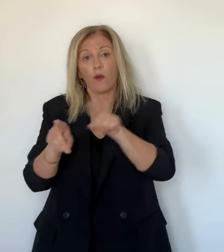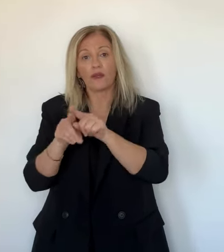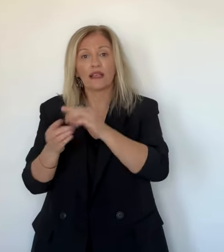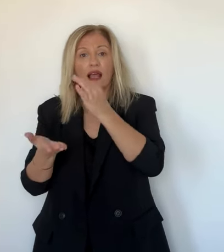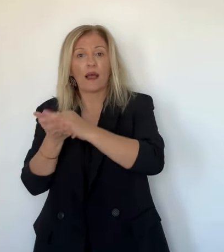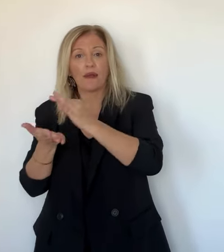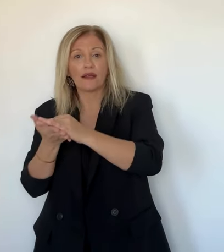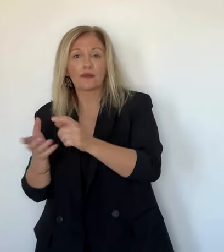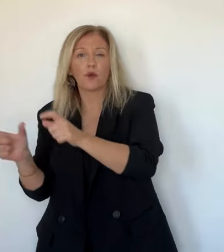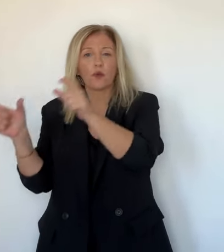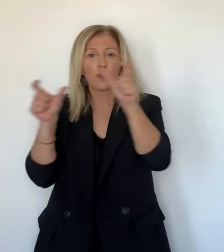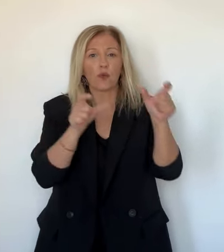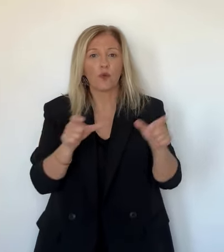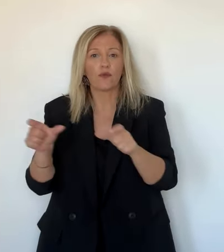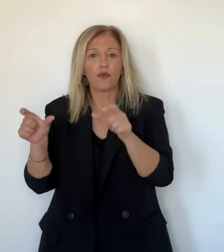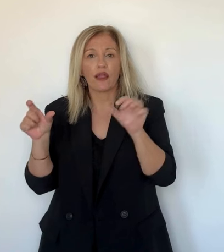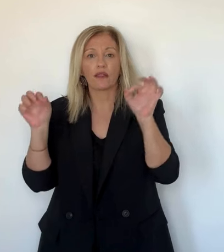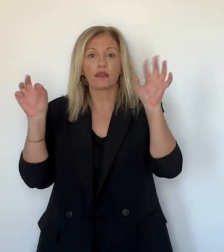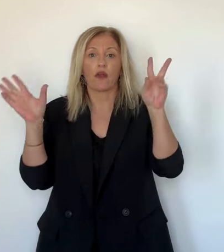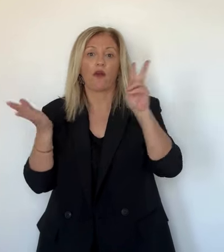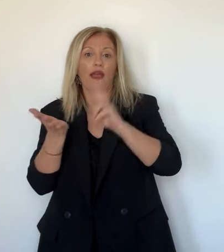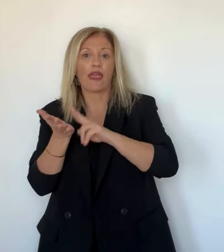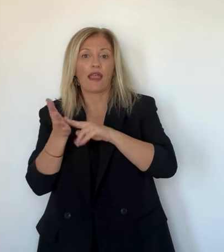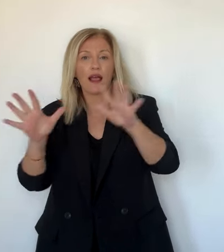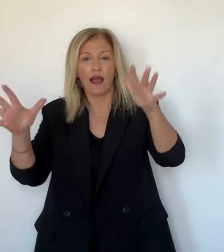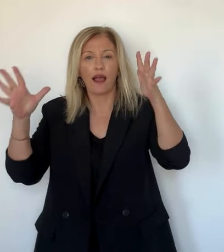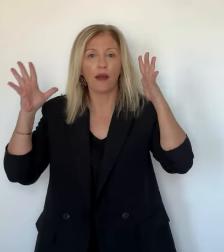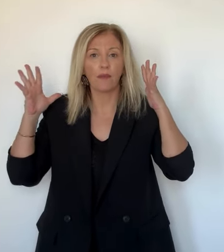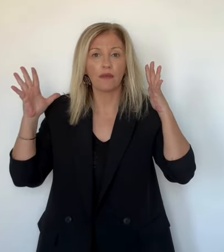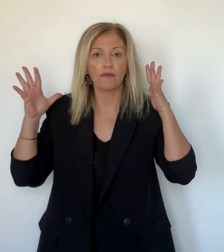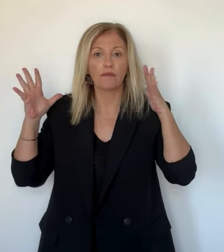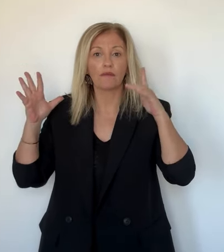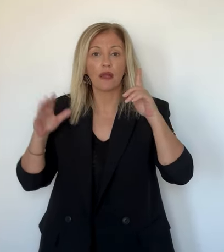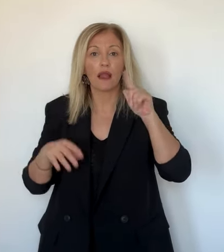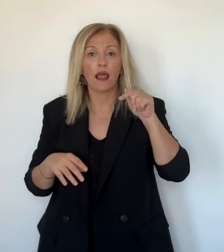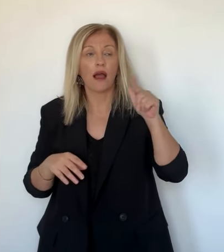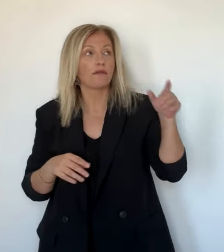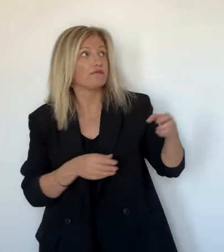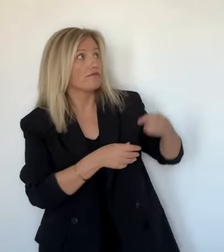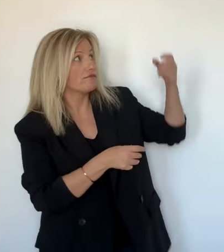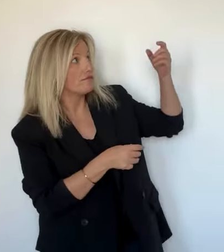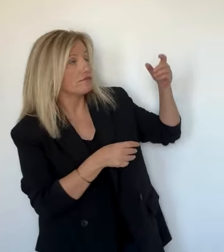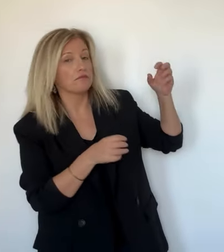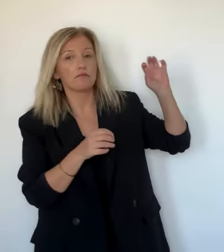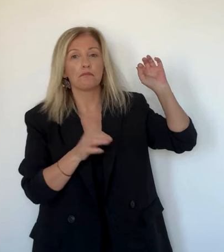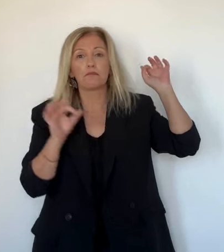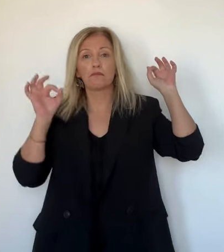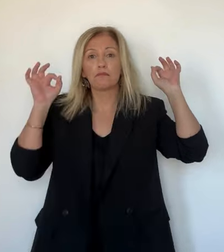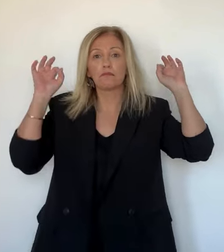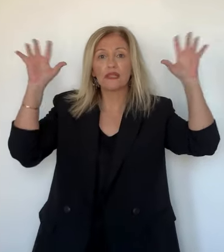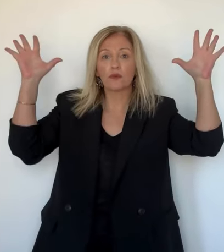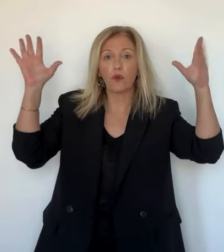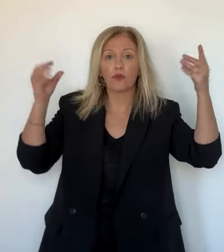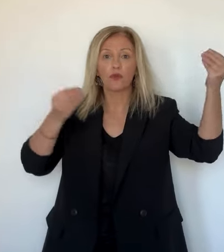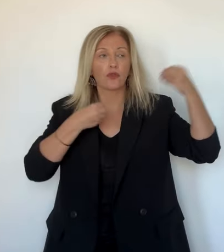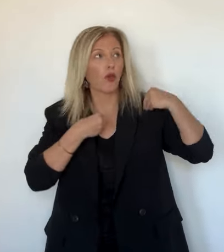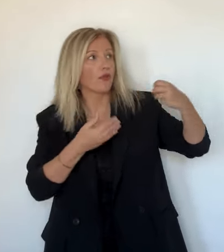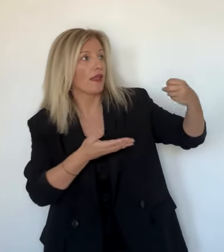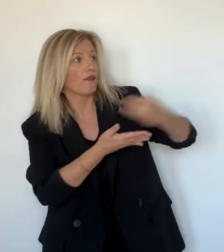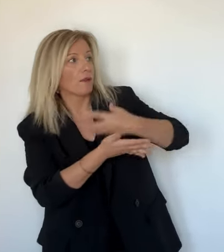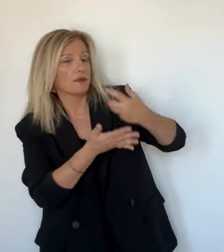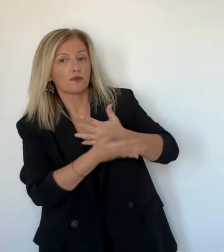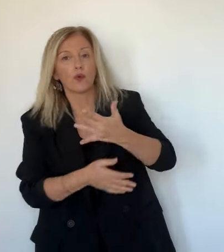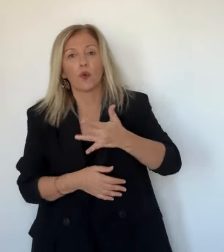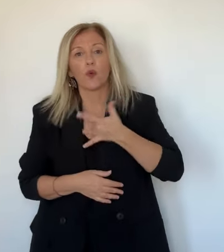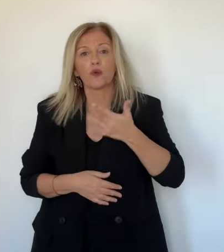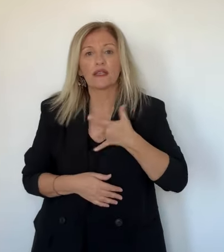par exemple, il y zéro. Juste là, vous avez une station météo et ça va venir compléter l'information. Si par exemple, il